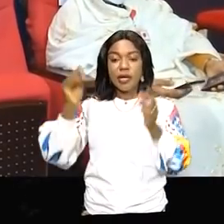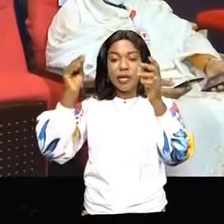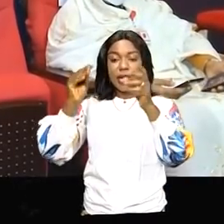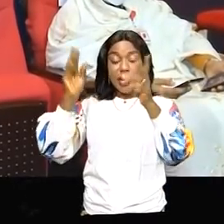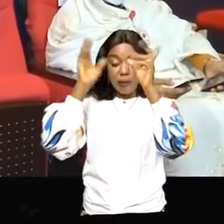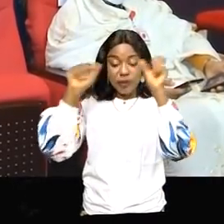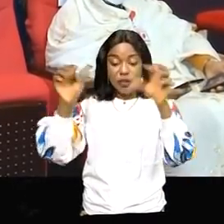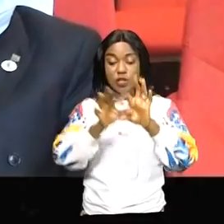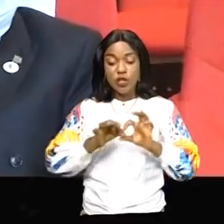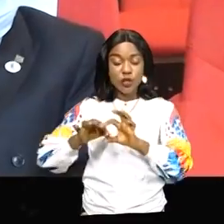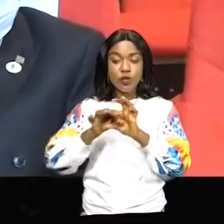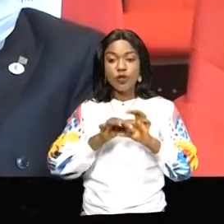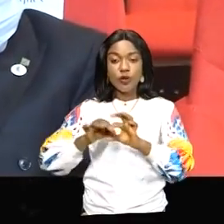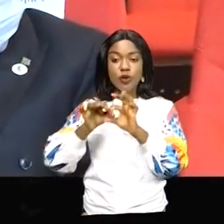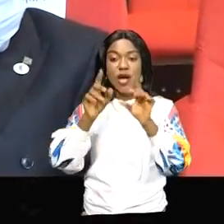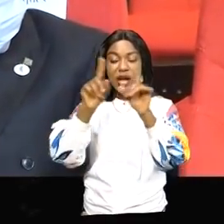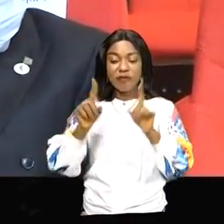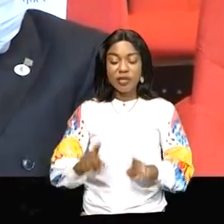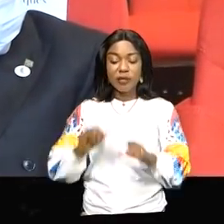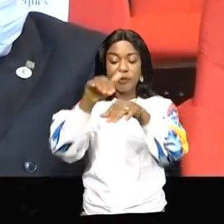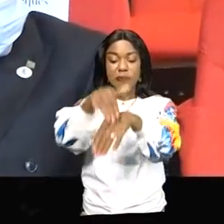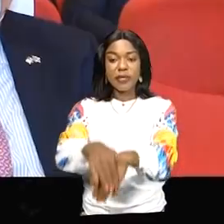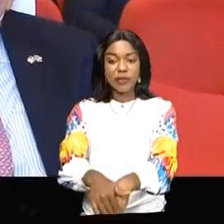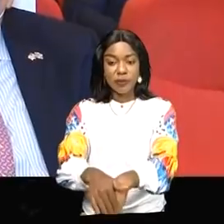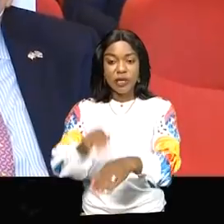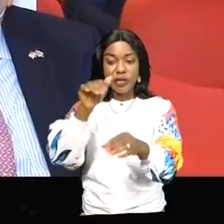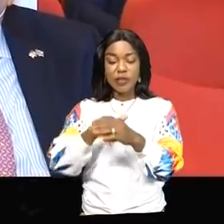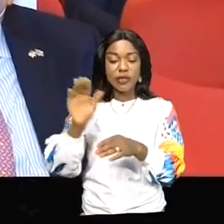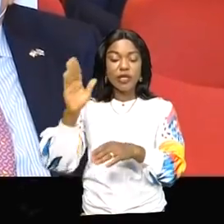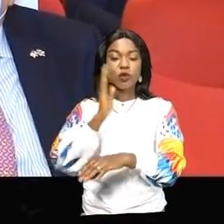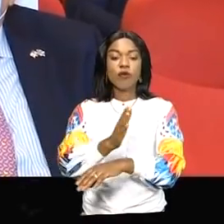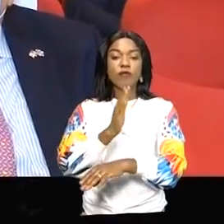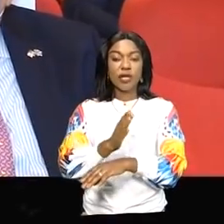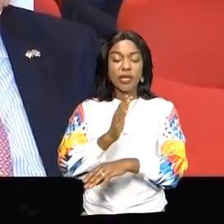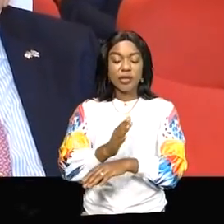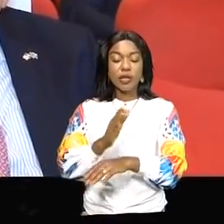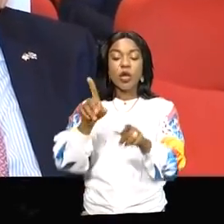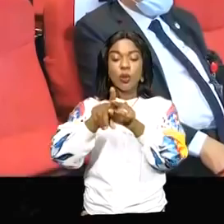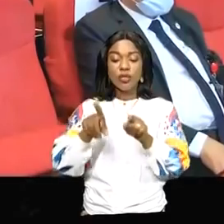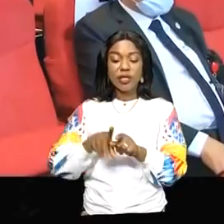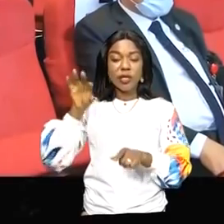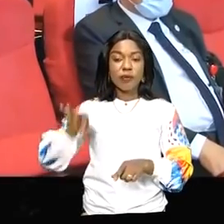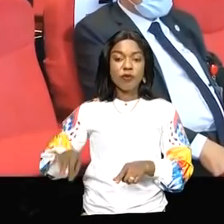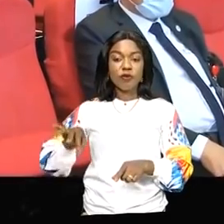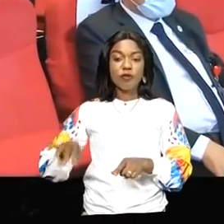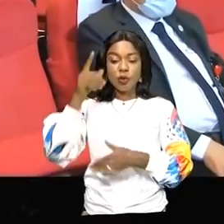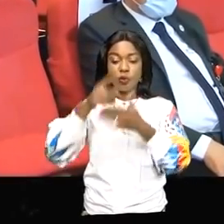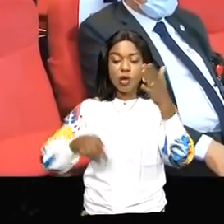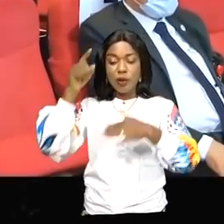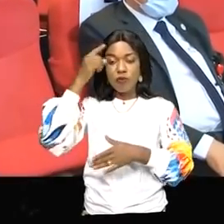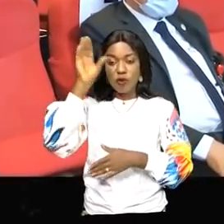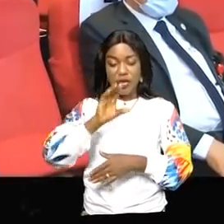qui ont bien accepté l'invitation de participer à cette conférence dans l'intérêt supérieur de la recherche de la paix